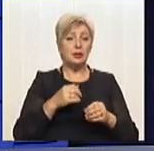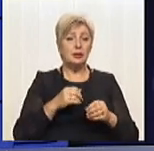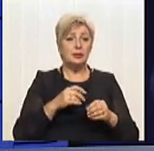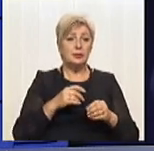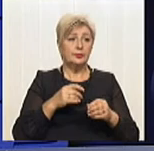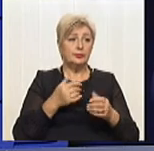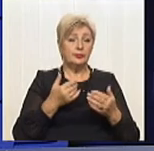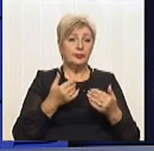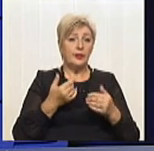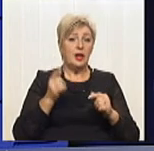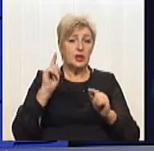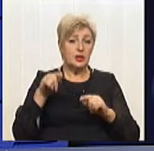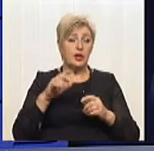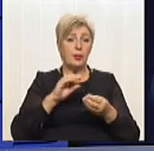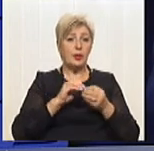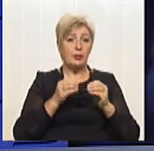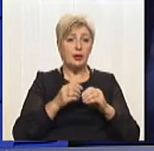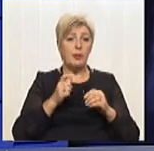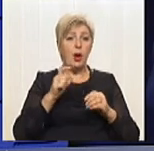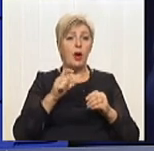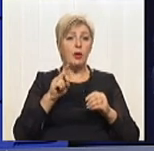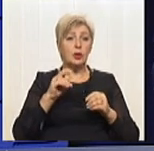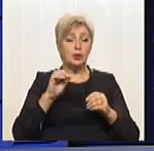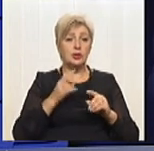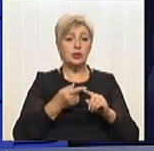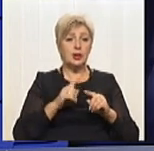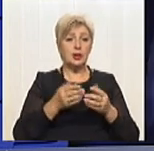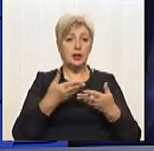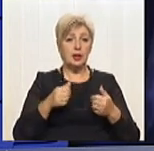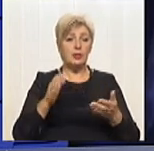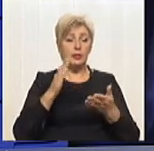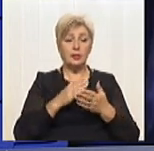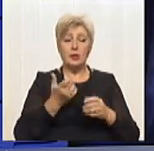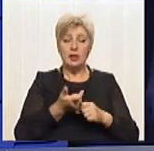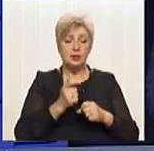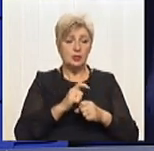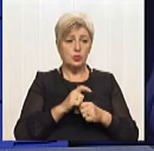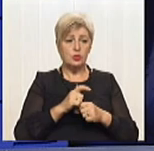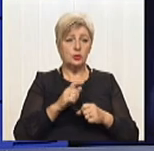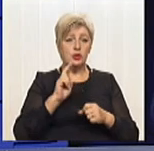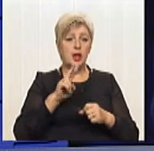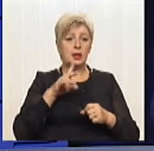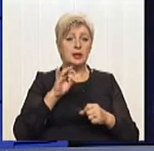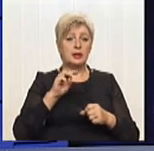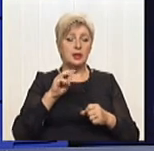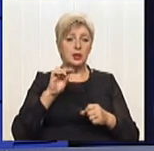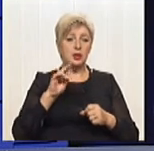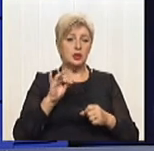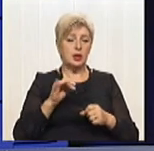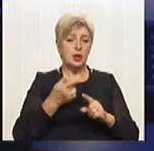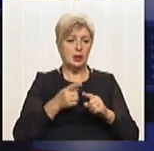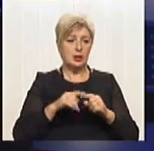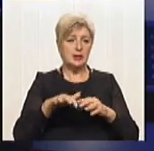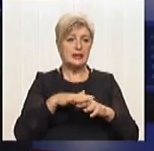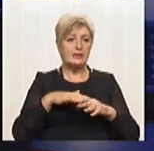край, і ті проблеми екологічні, які ми маємо, вони вже, ну, надкритичні просто. Тому ця сфера дуже важлива. Ну, а як